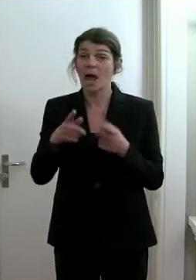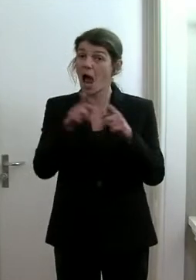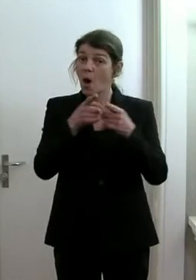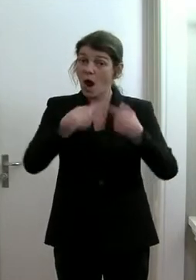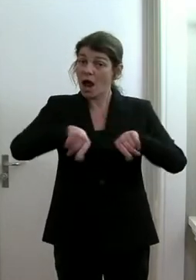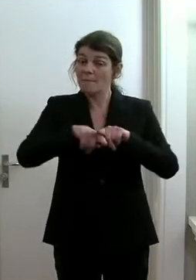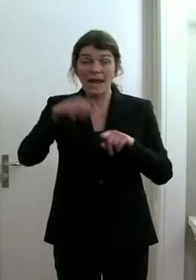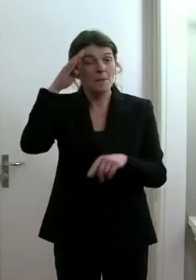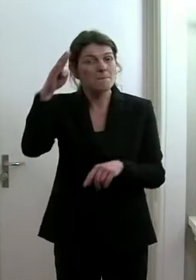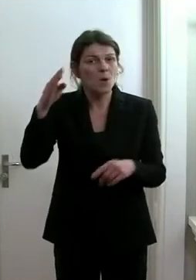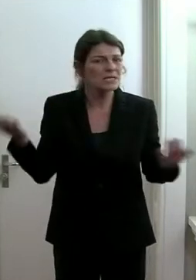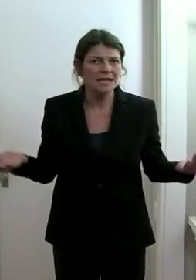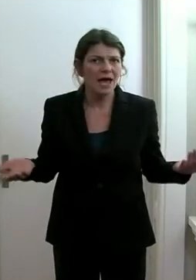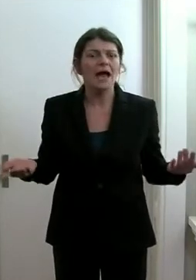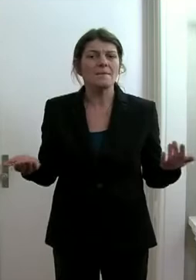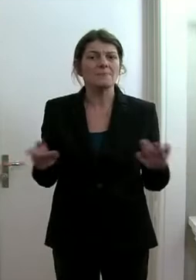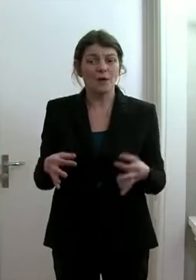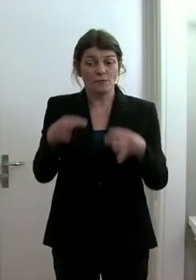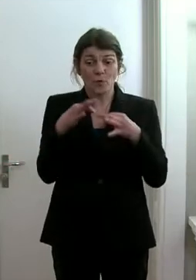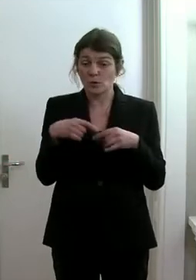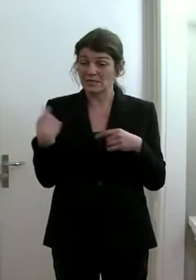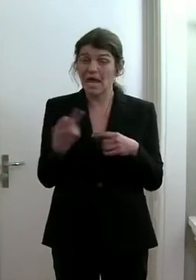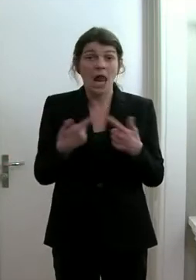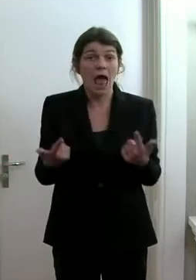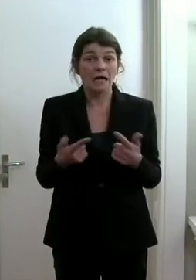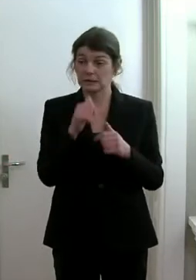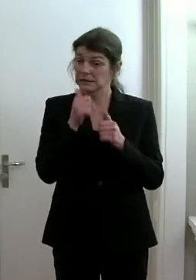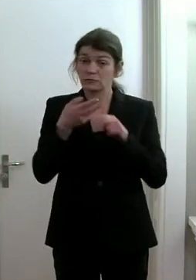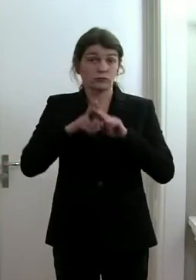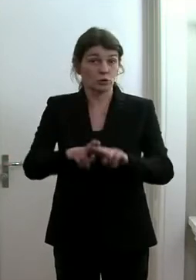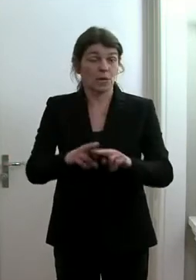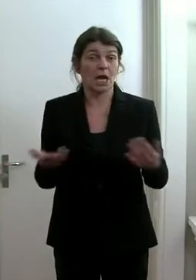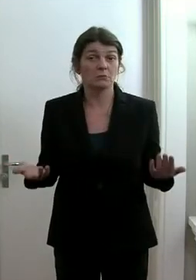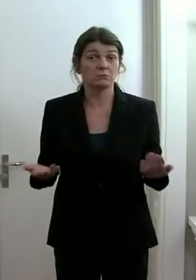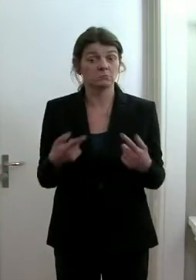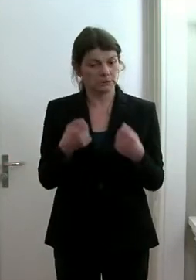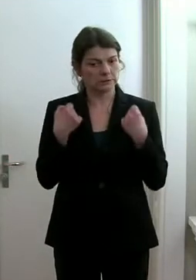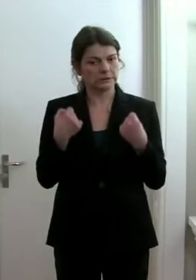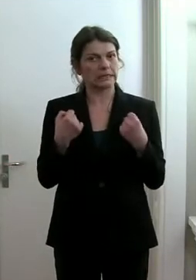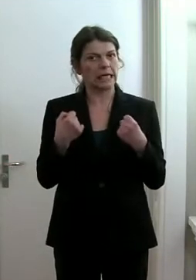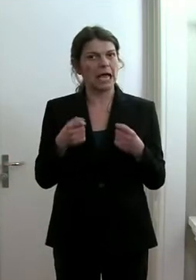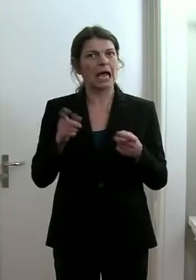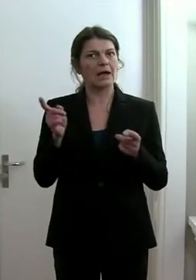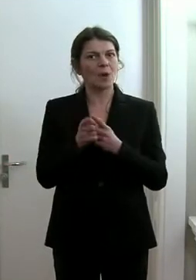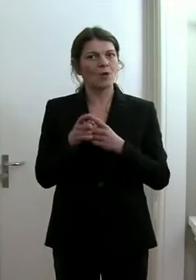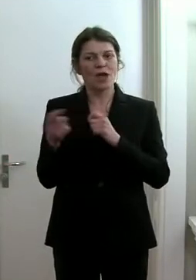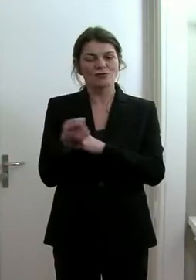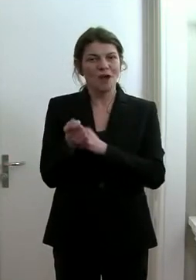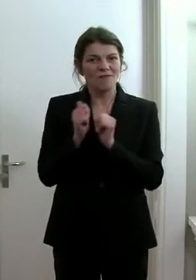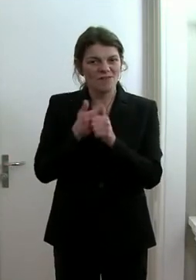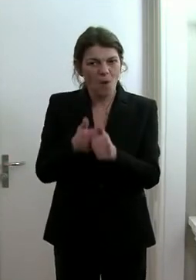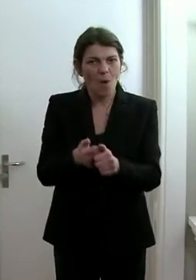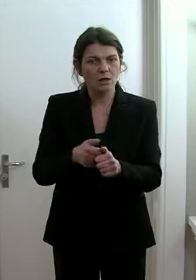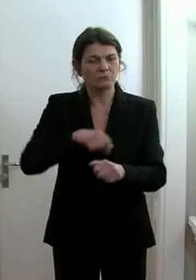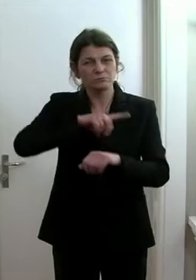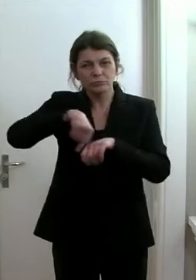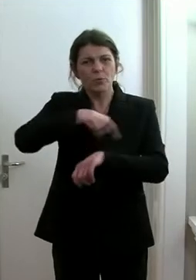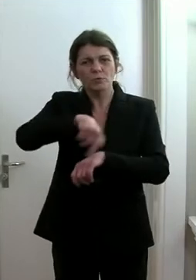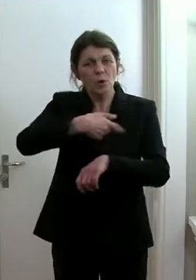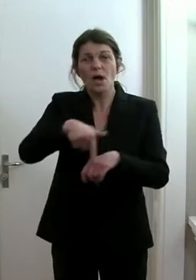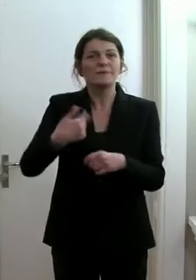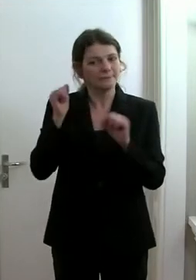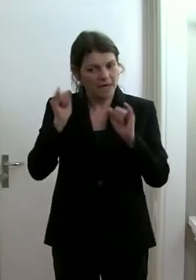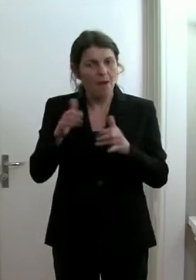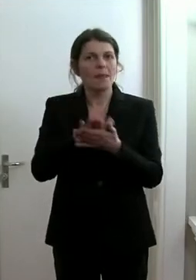Gemeindepolizei für unser Land nicht mehr gewährleisten, dass die Sicherheit und die Strafverfolgung rund um die Uhr